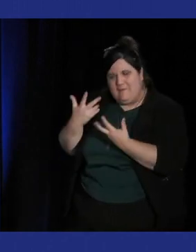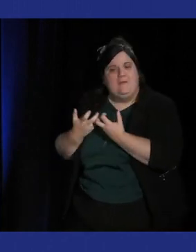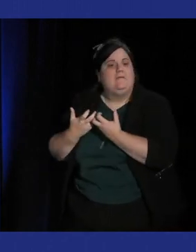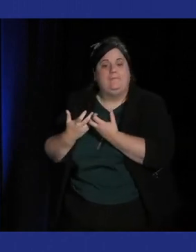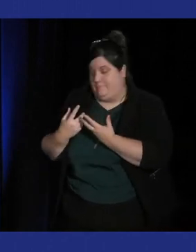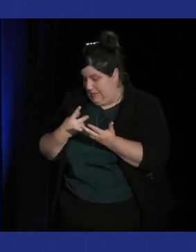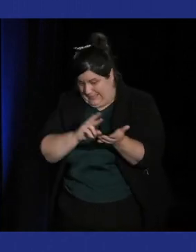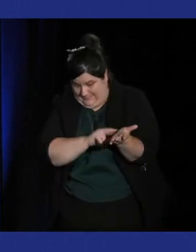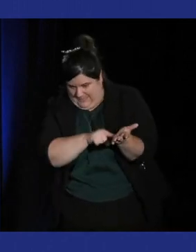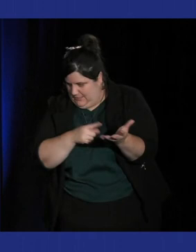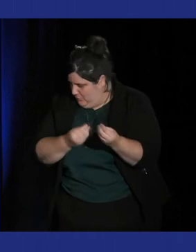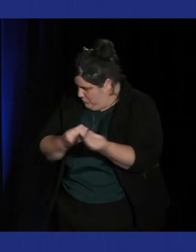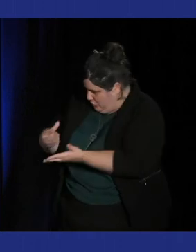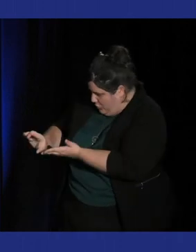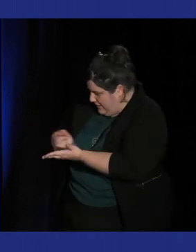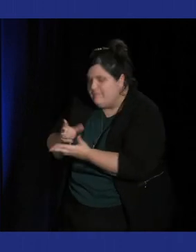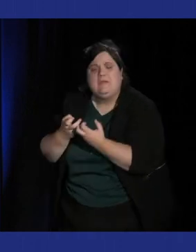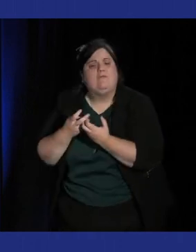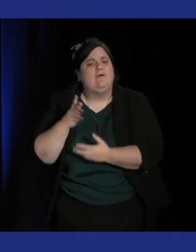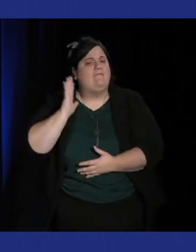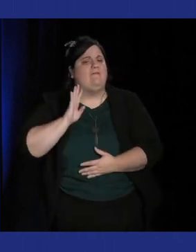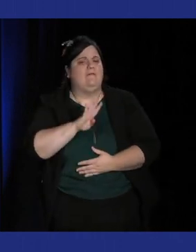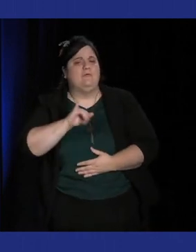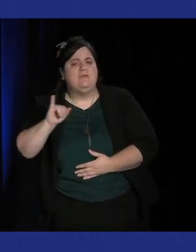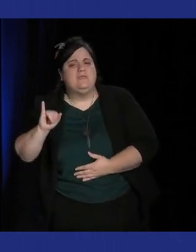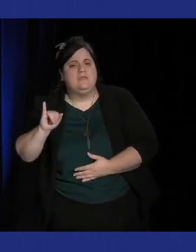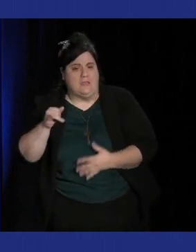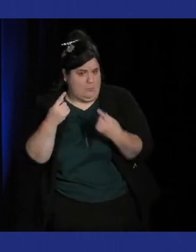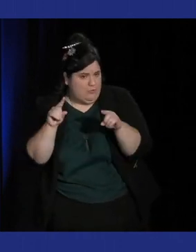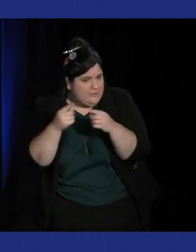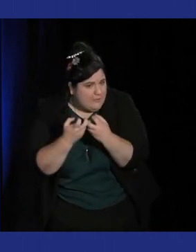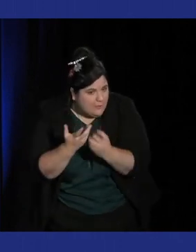a pu donner peut-être de manière concrète un oui musique dans les origines ou autre